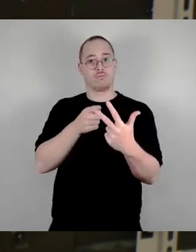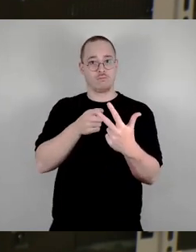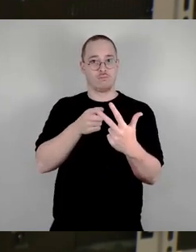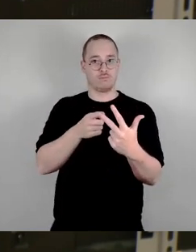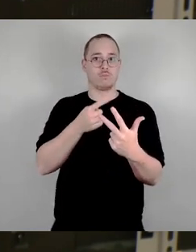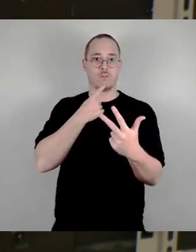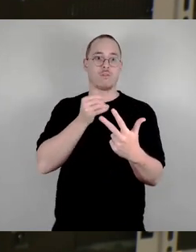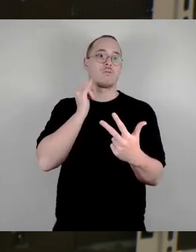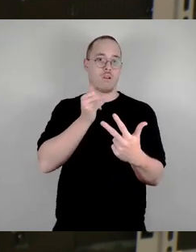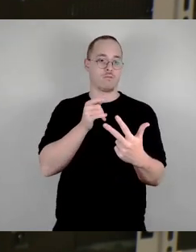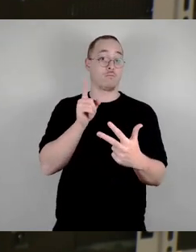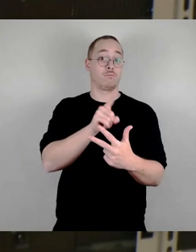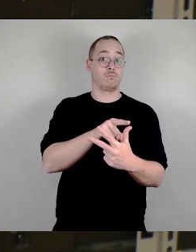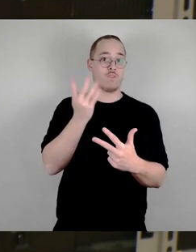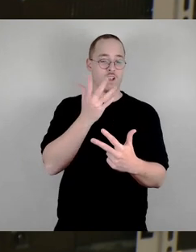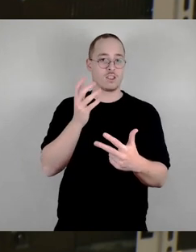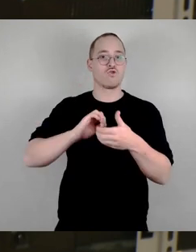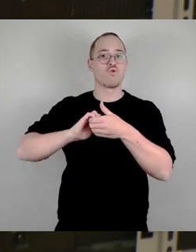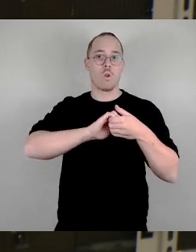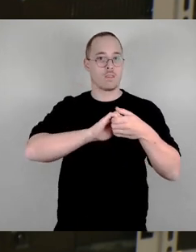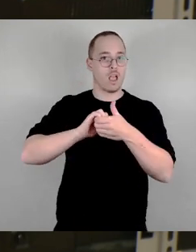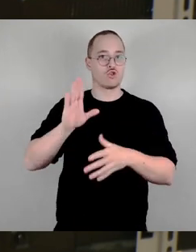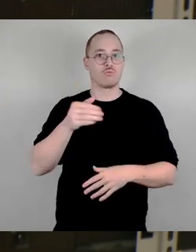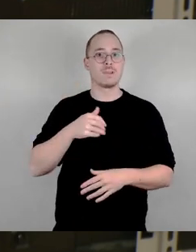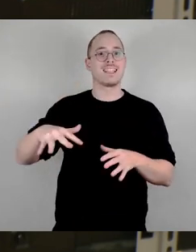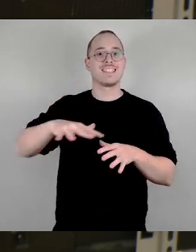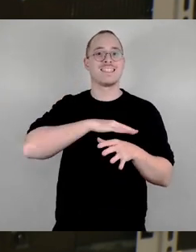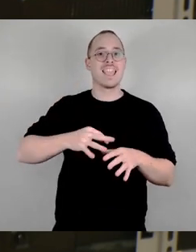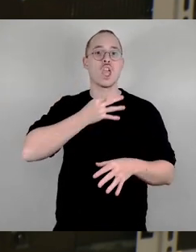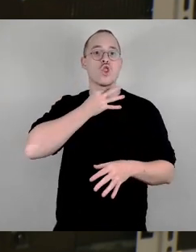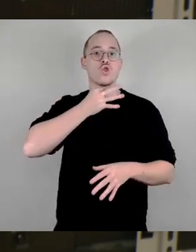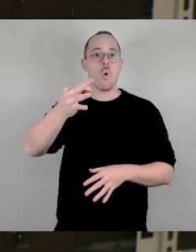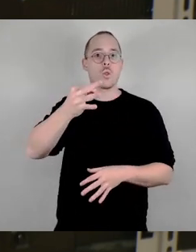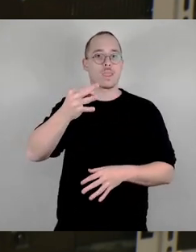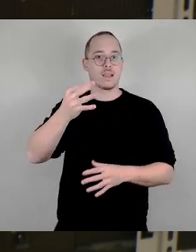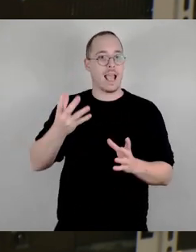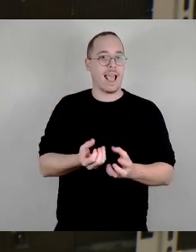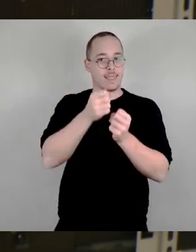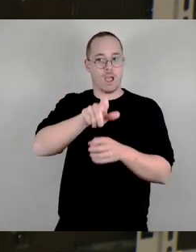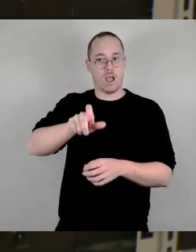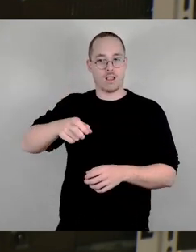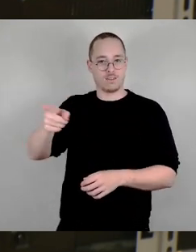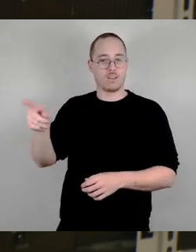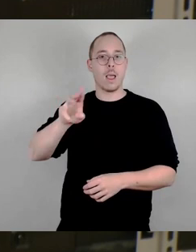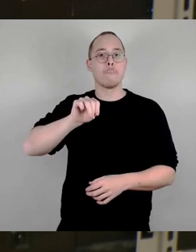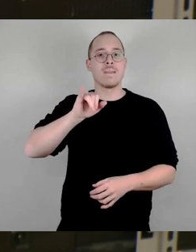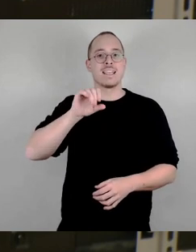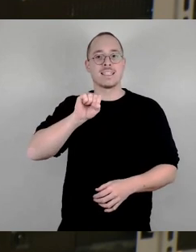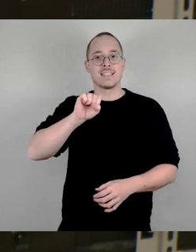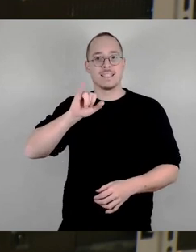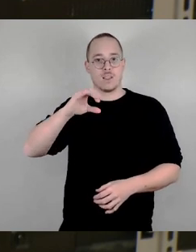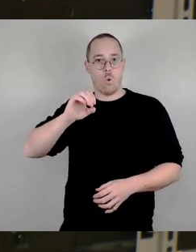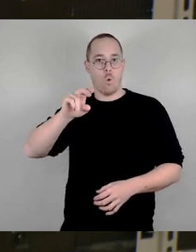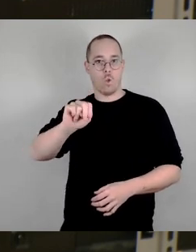solidarisch auch mit den Seenotretterinnen der Mission Lifeline zu zeigen. Das ist ein verbaler Akt der Mitmenschlichkeit,